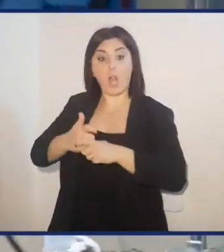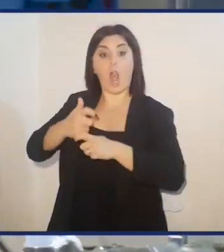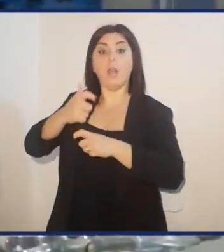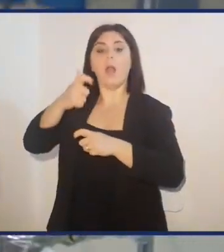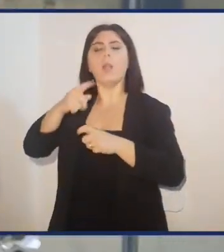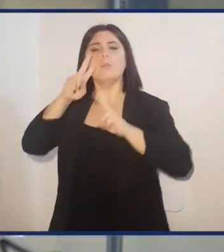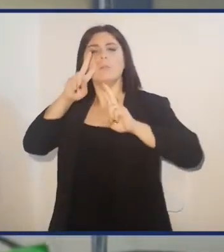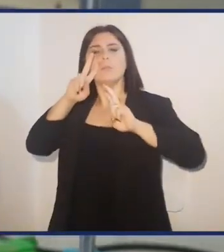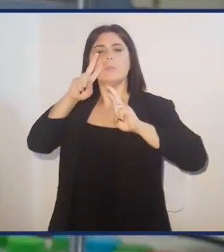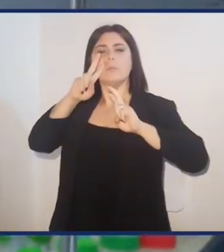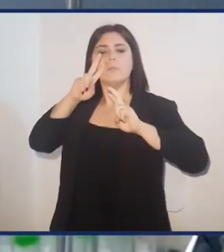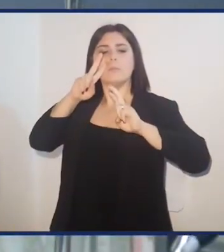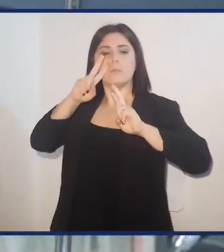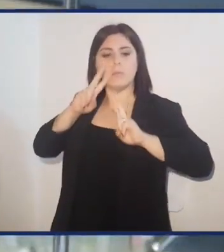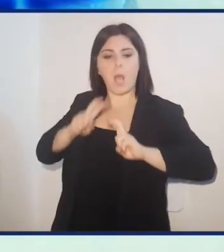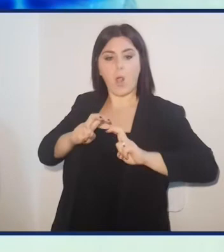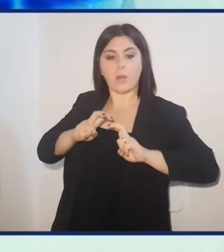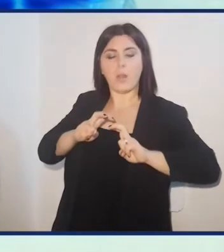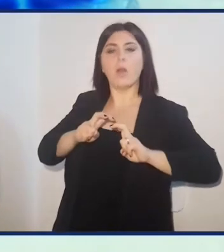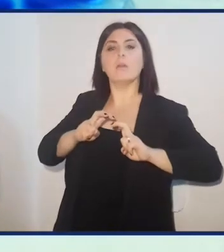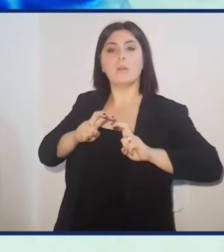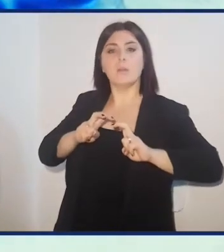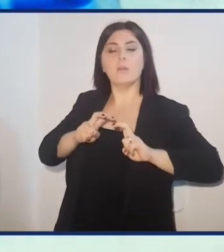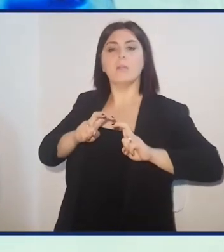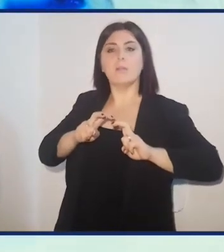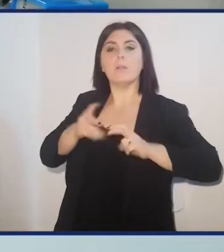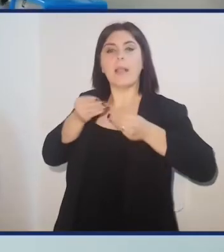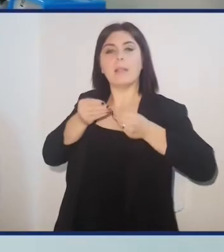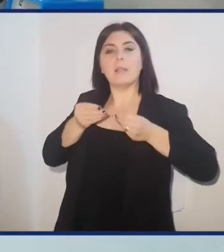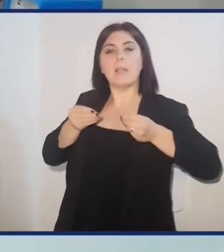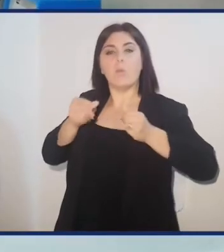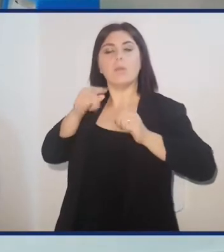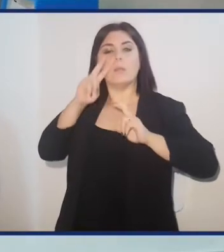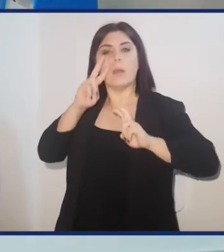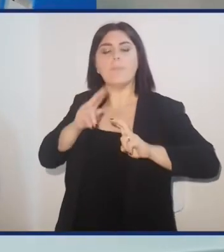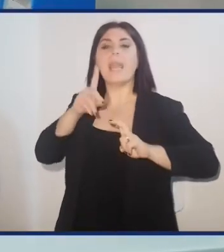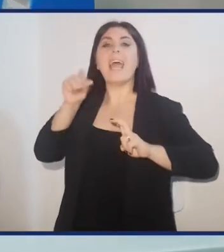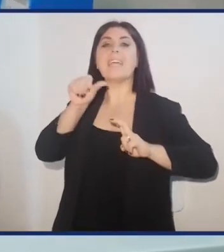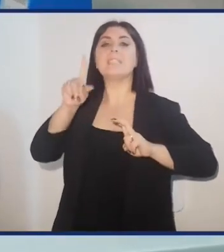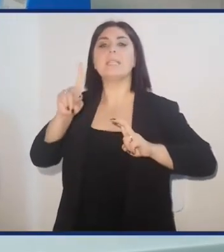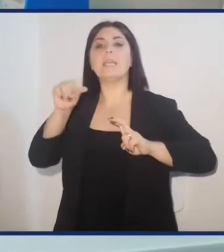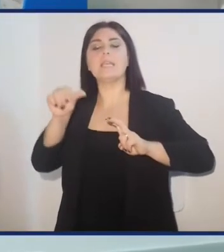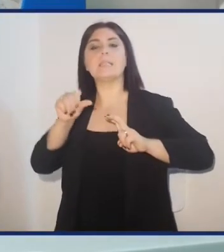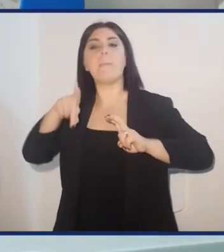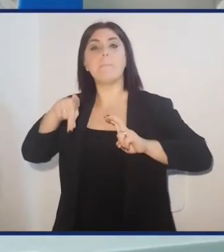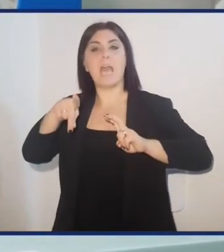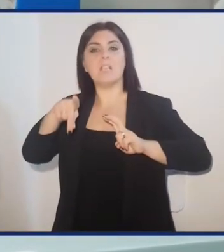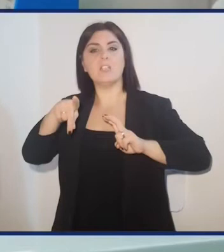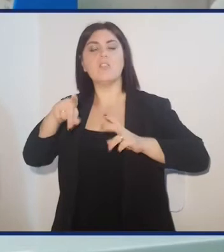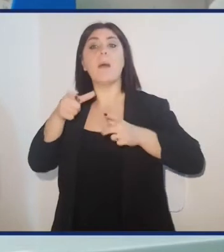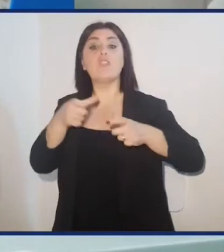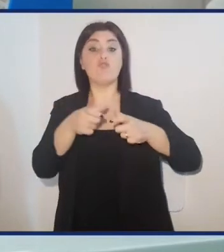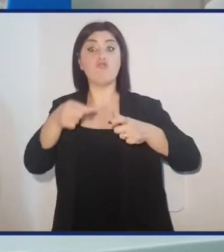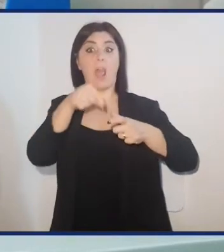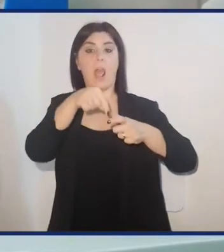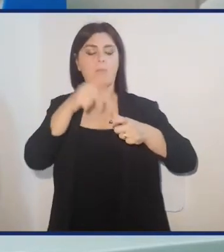colonna, si analizzeranno le frazioni eluite tramite SDS-PAGE su un